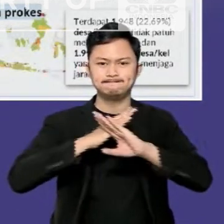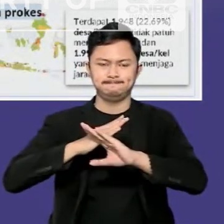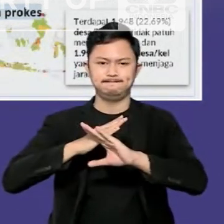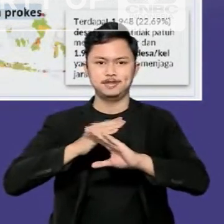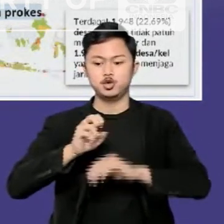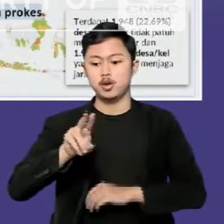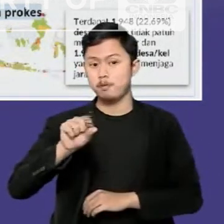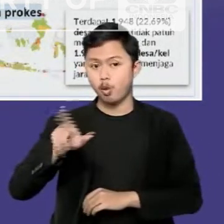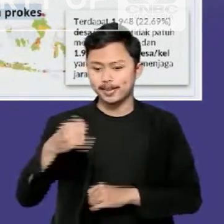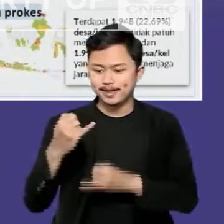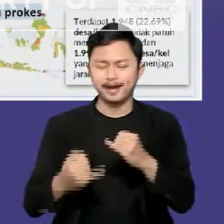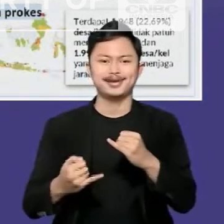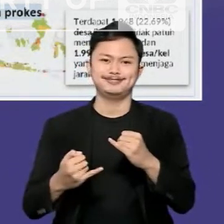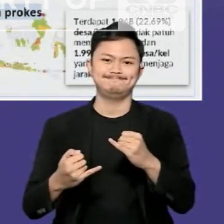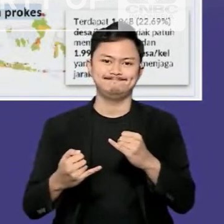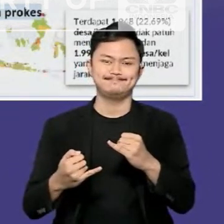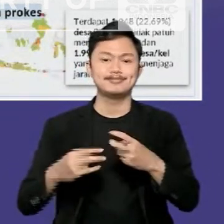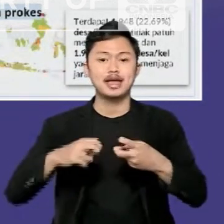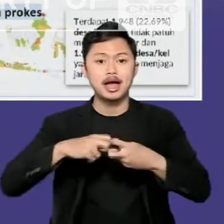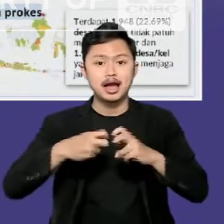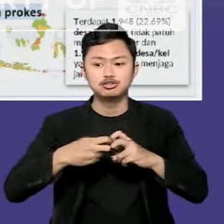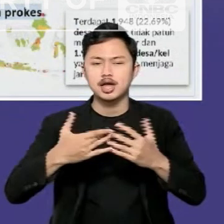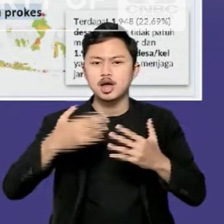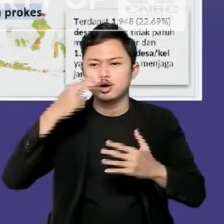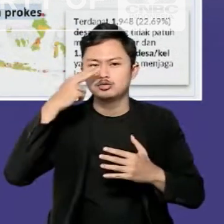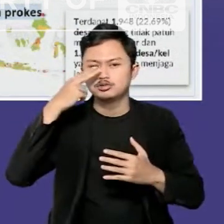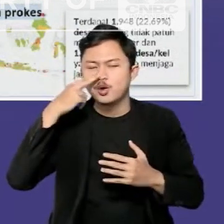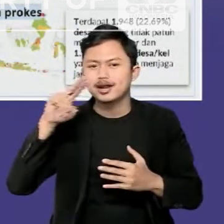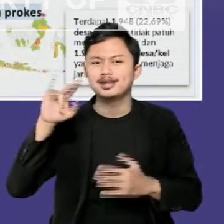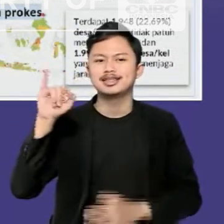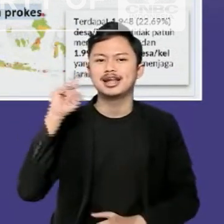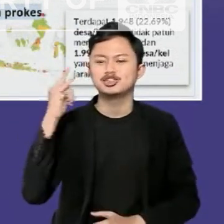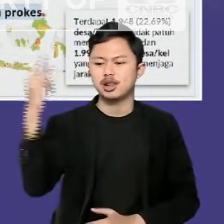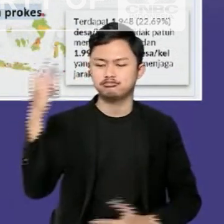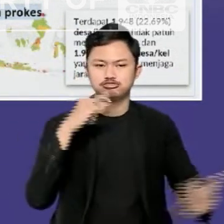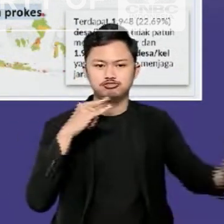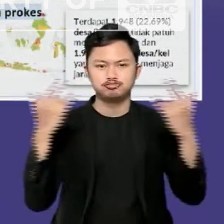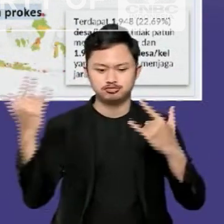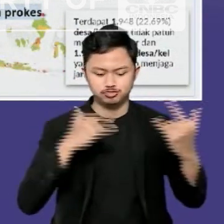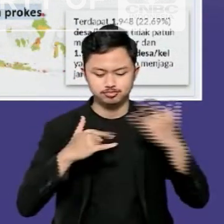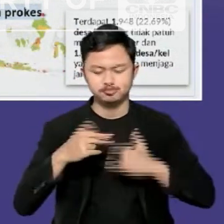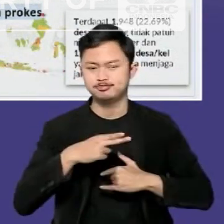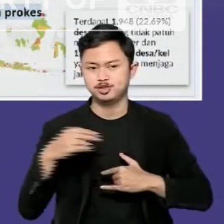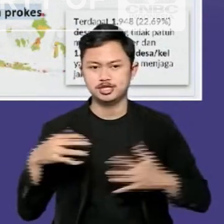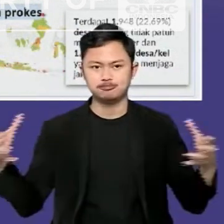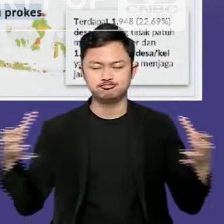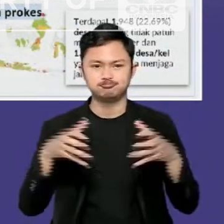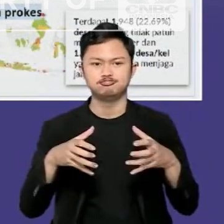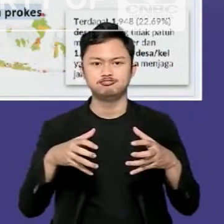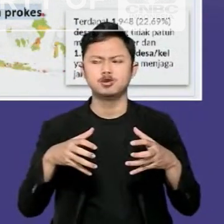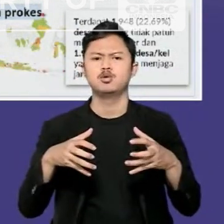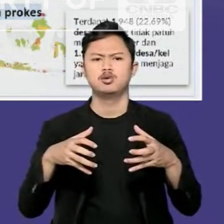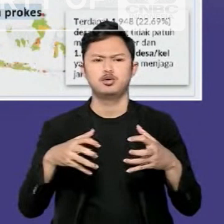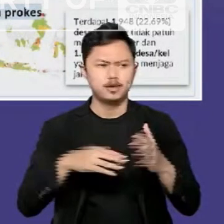dalam dua bulan terakhir ini, tren kedatangan pelaku perjalanan dari luar negeri yang masuk ke Indonesia justru